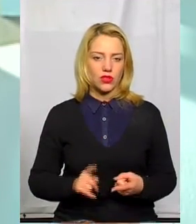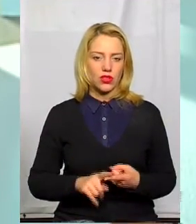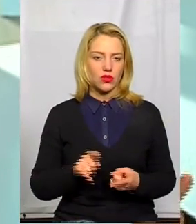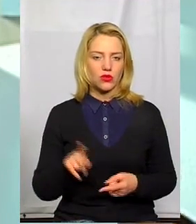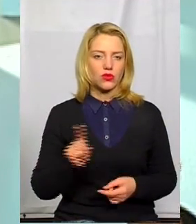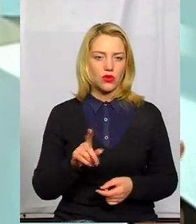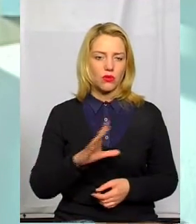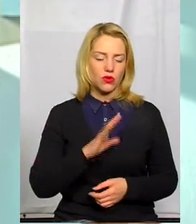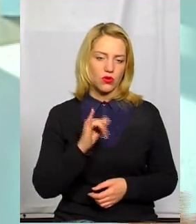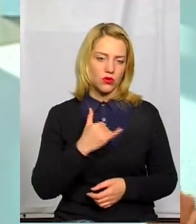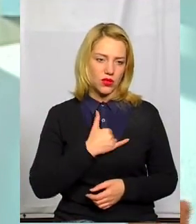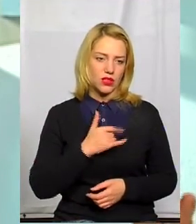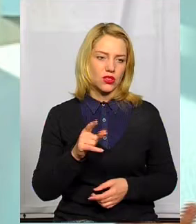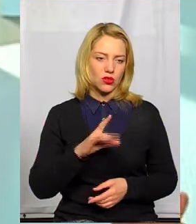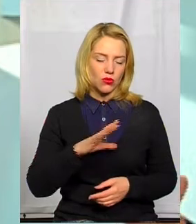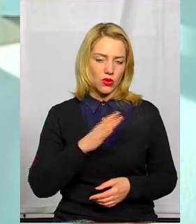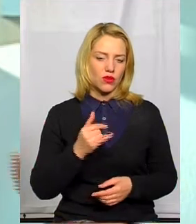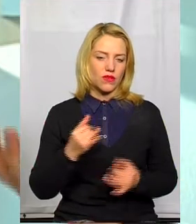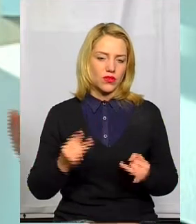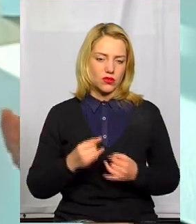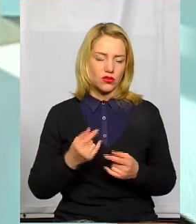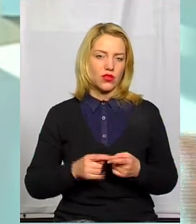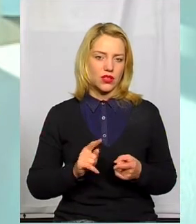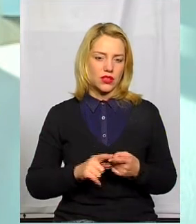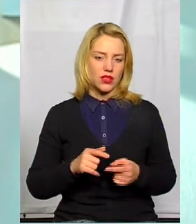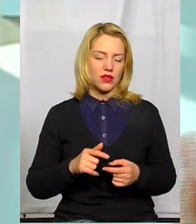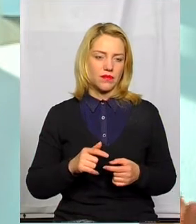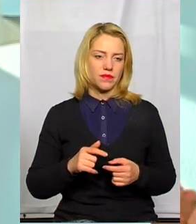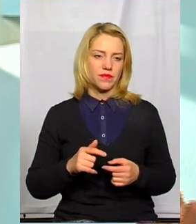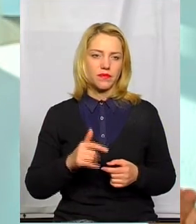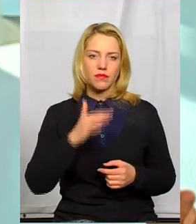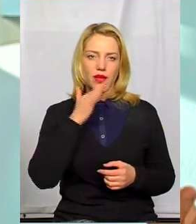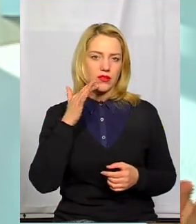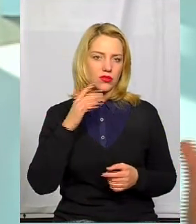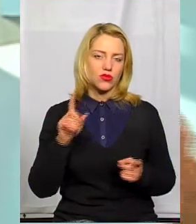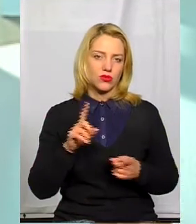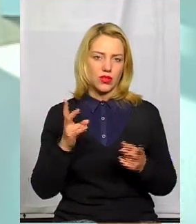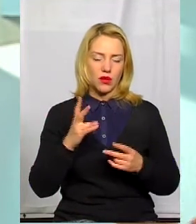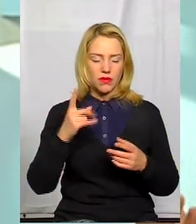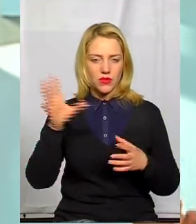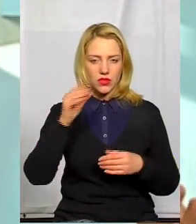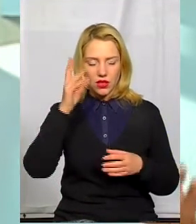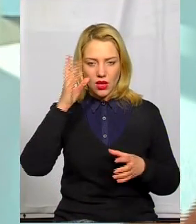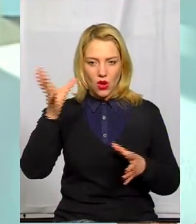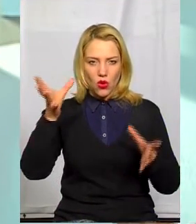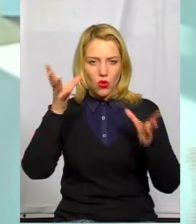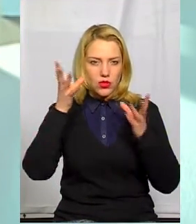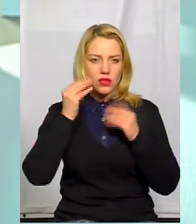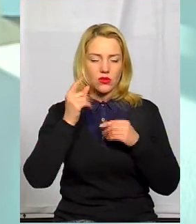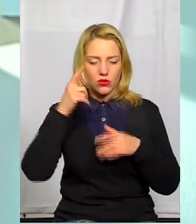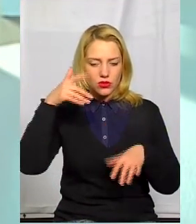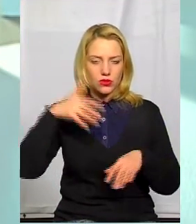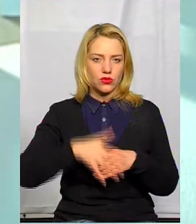було в нас в нашій історії, це справді глиба, яку потрібно просто осягнути і для чого потрібен час,